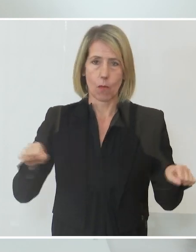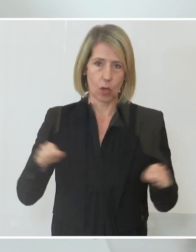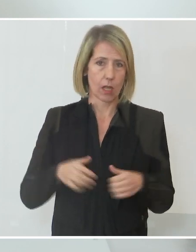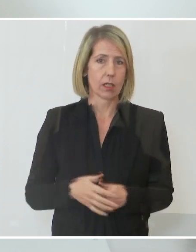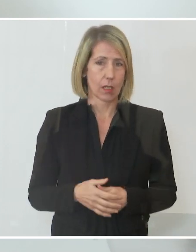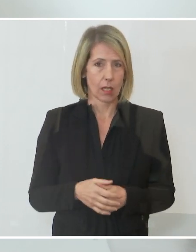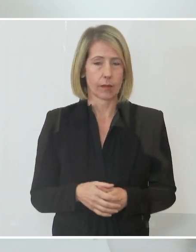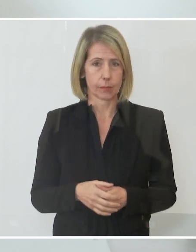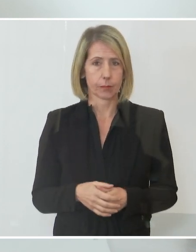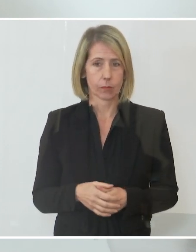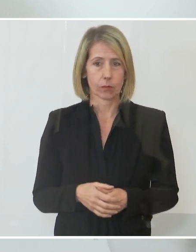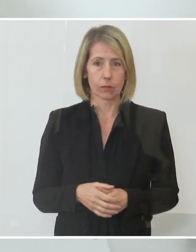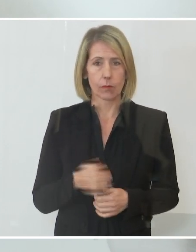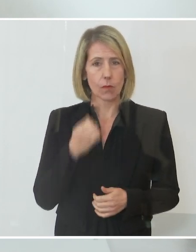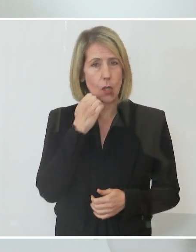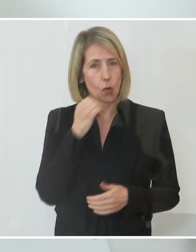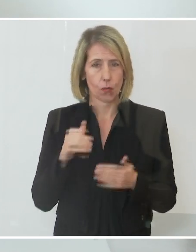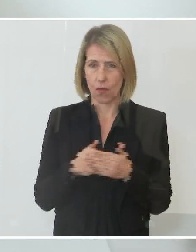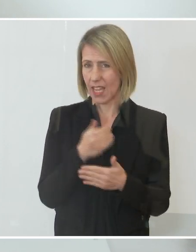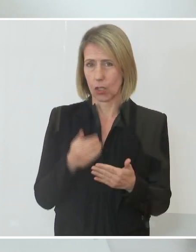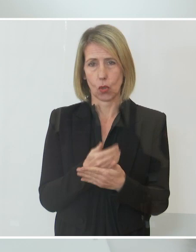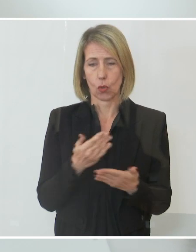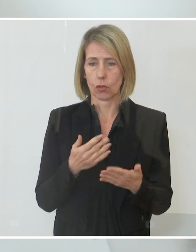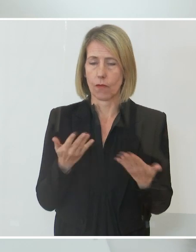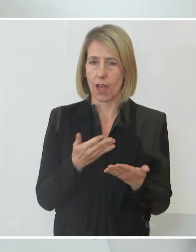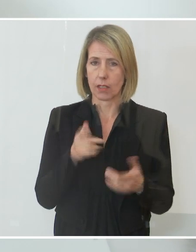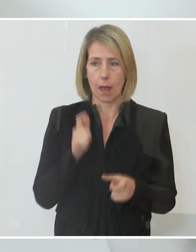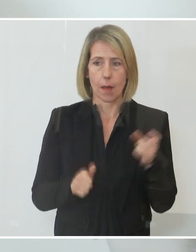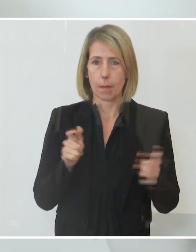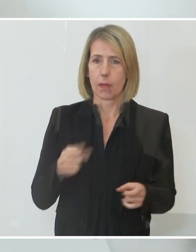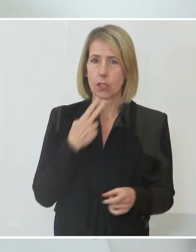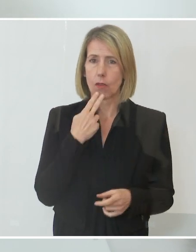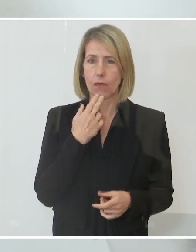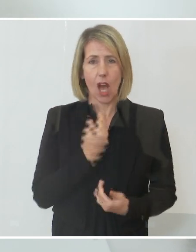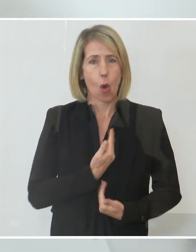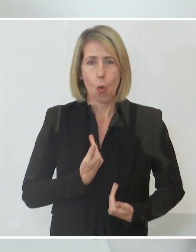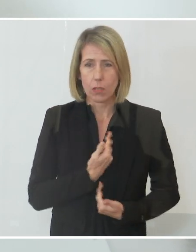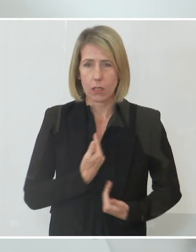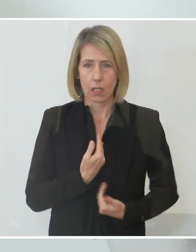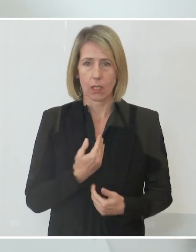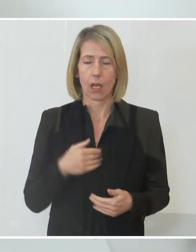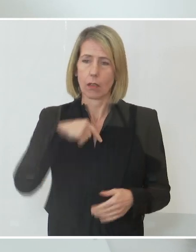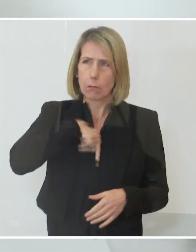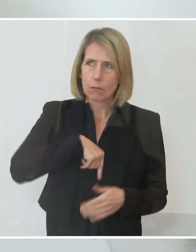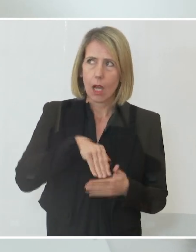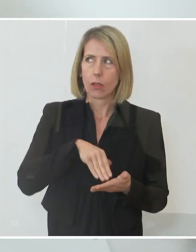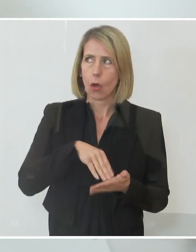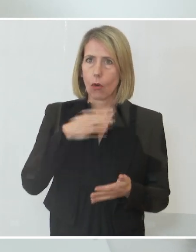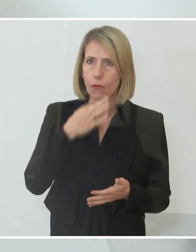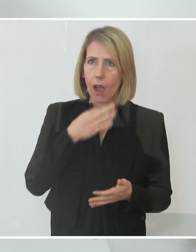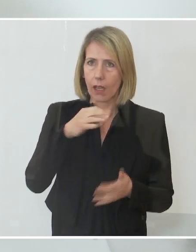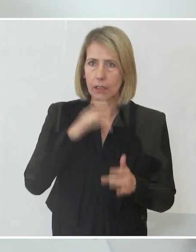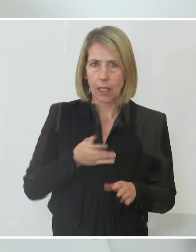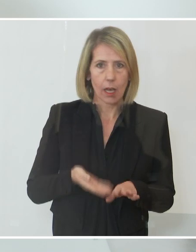Fake News führen dazu, dass Menschen, die unsicher sind, die Fragen haben, noch weiter verunsichert werden.